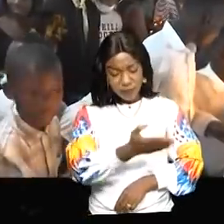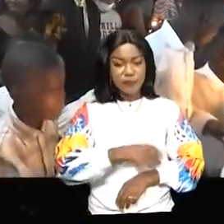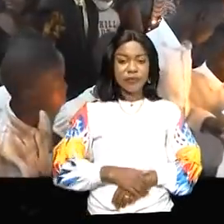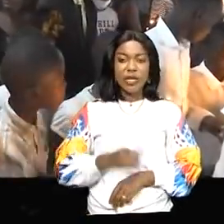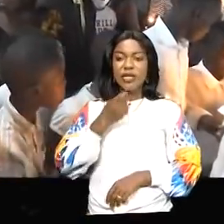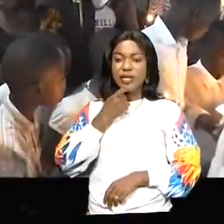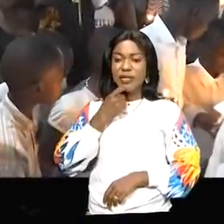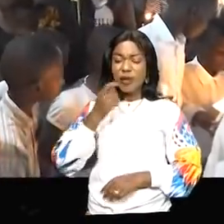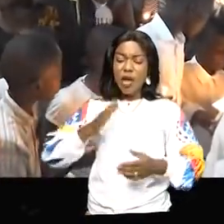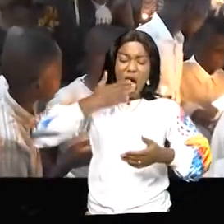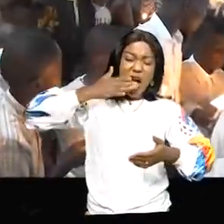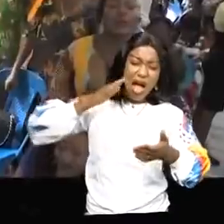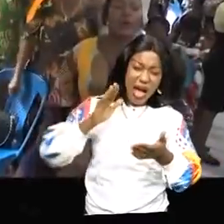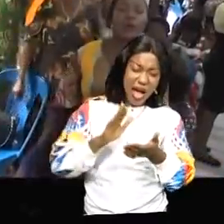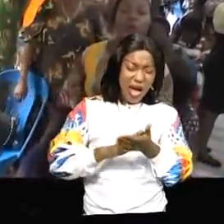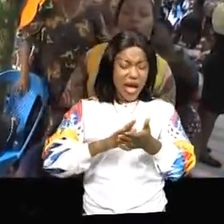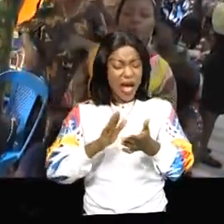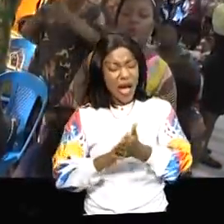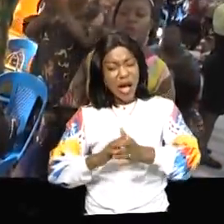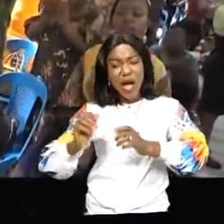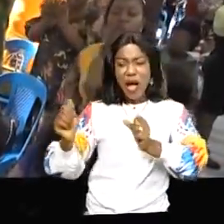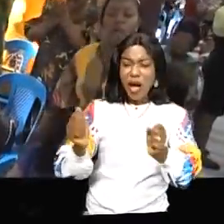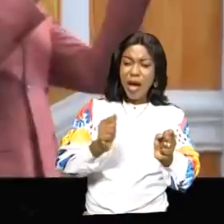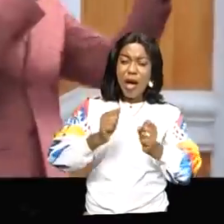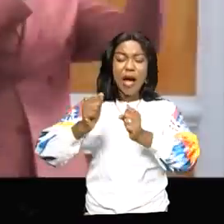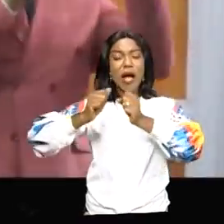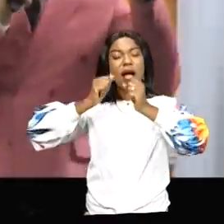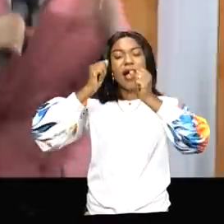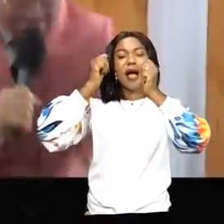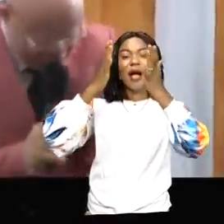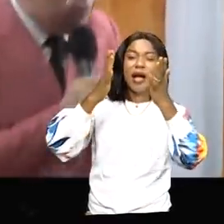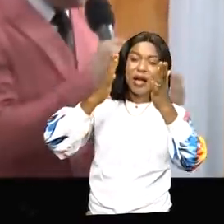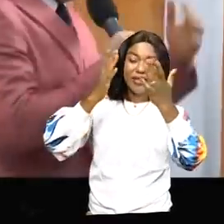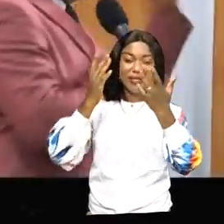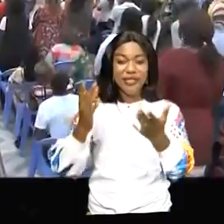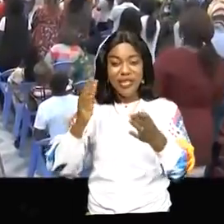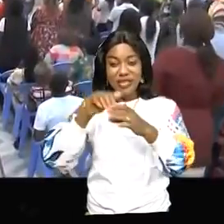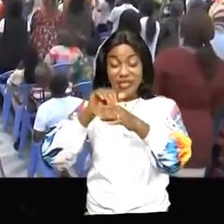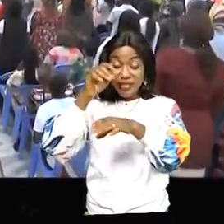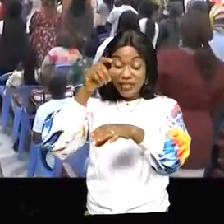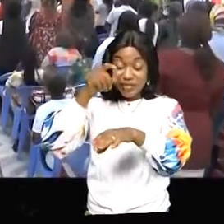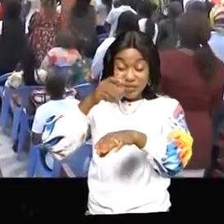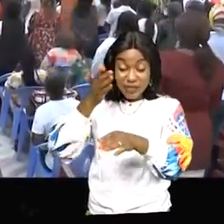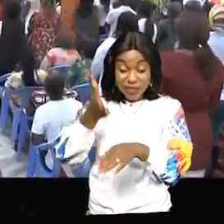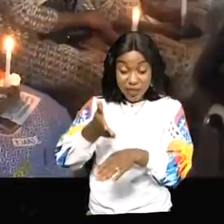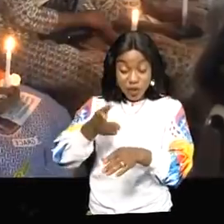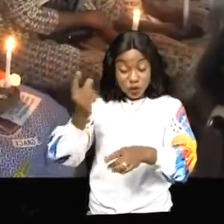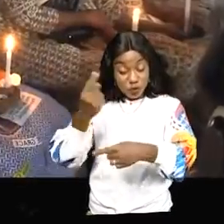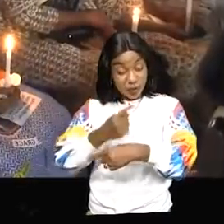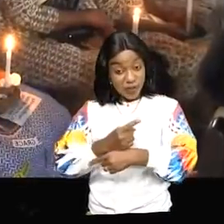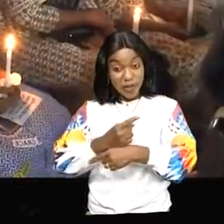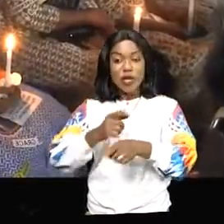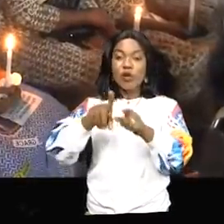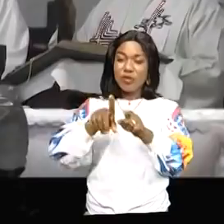histoire de louer leur Dieu et de lui adresser les prières en cette journée festive, pleine de signification. A